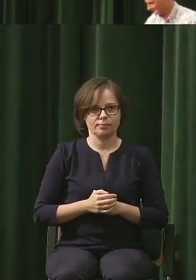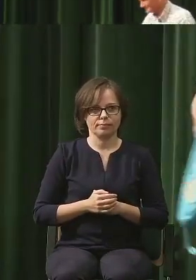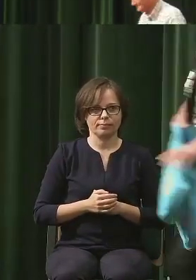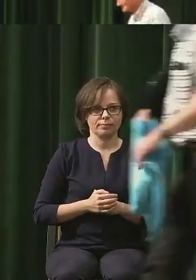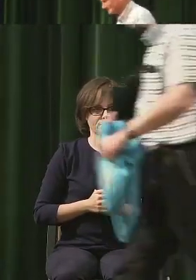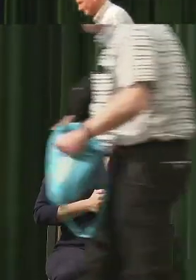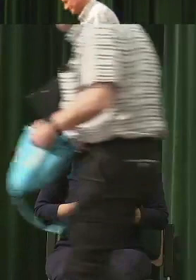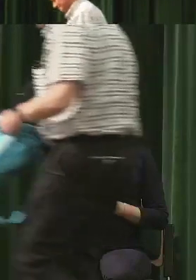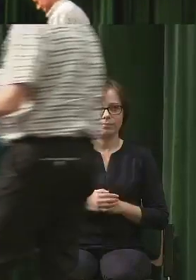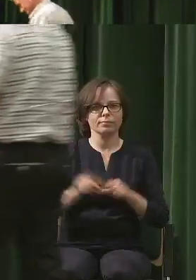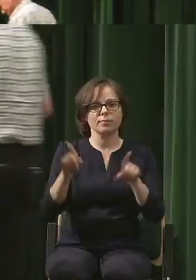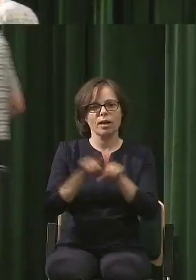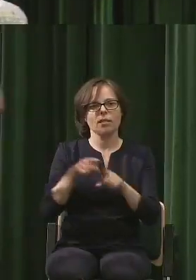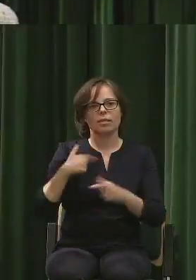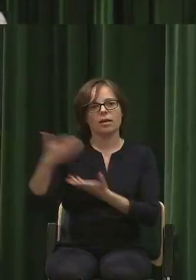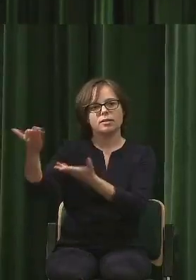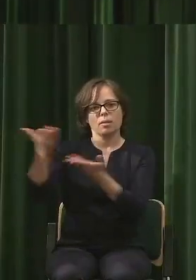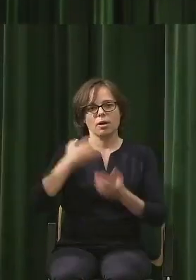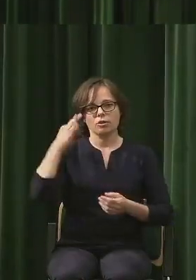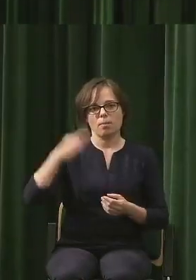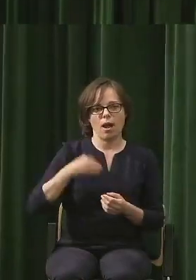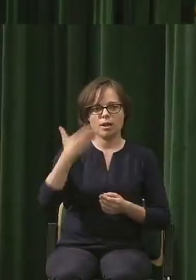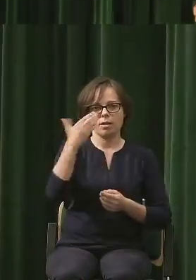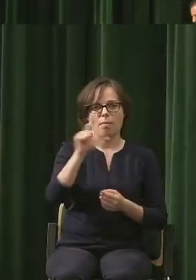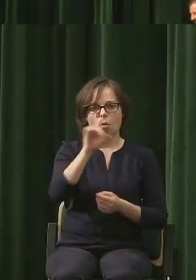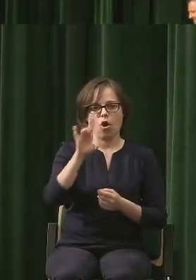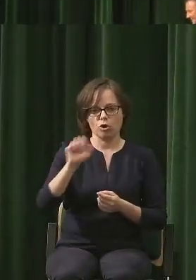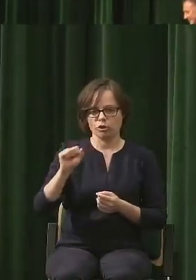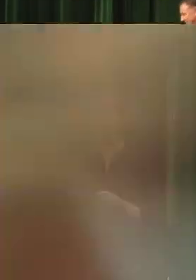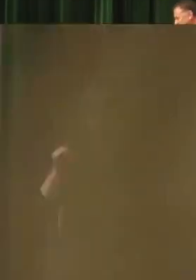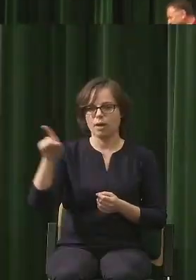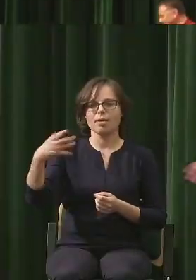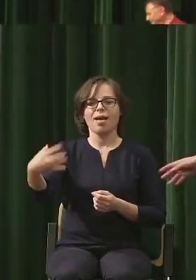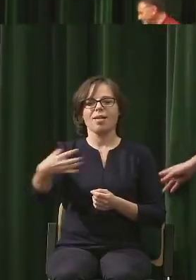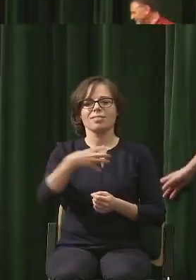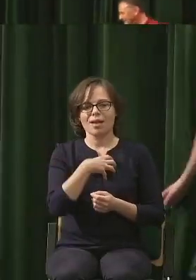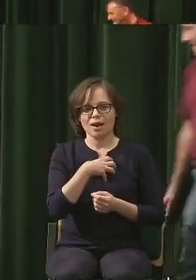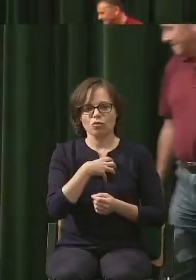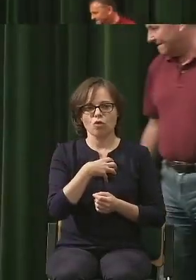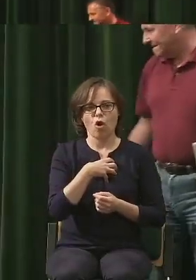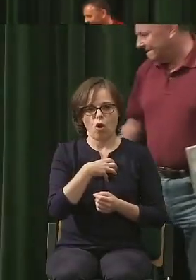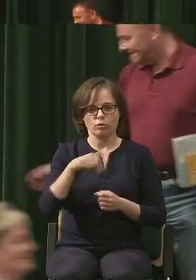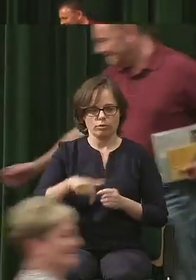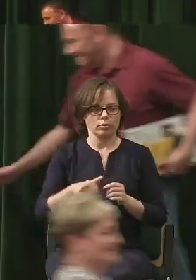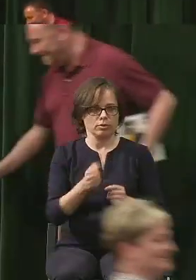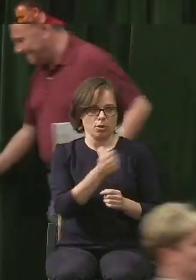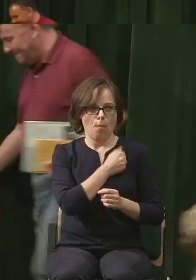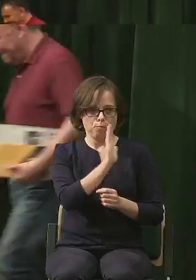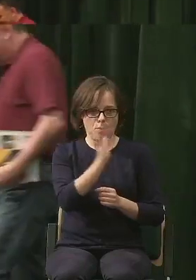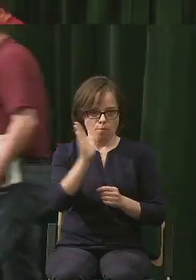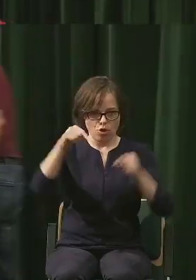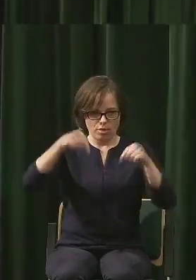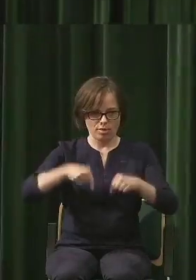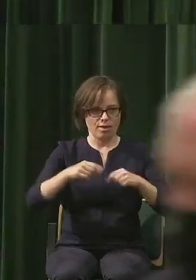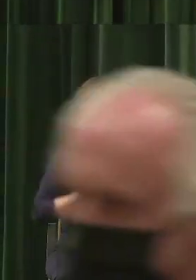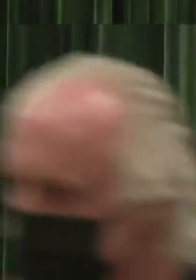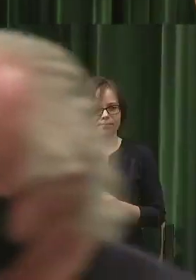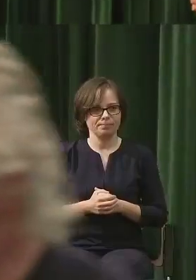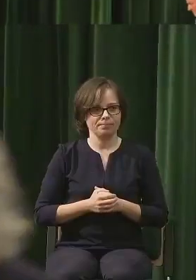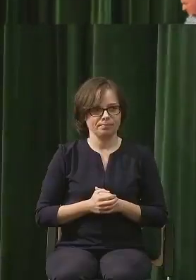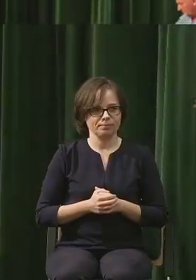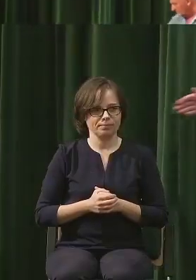oraz Panią Małgosię Konopkę, dyrektorkę naszej gminnej biblioteki.